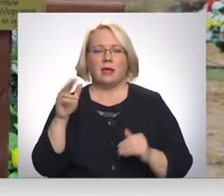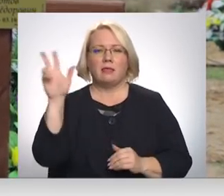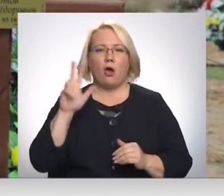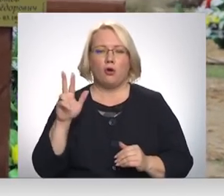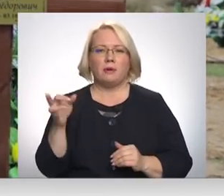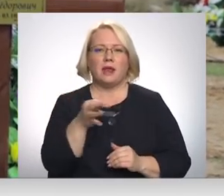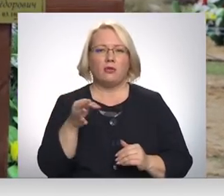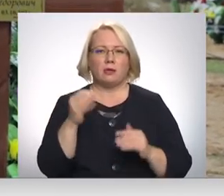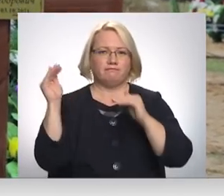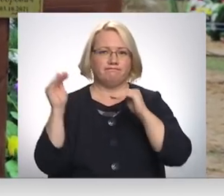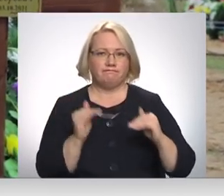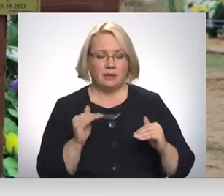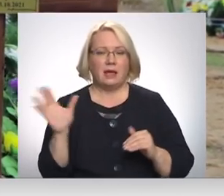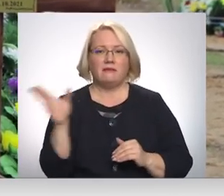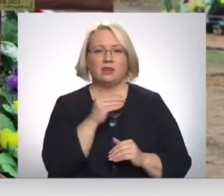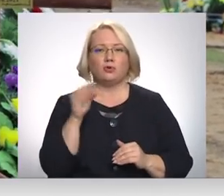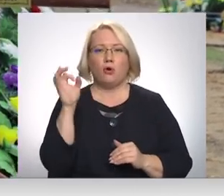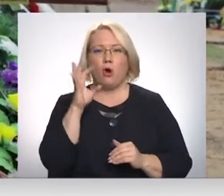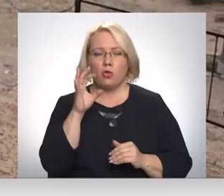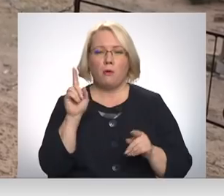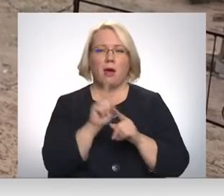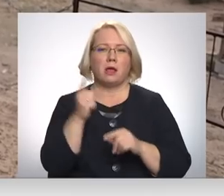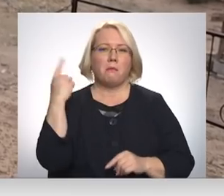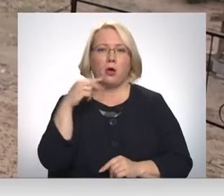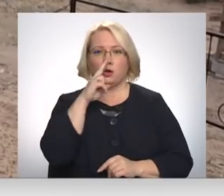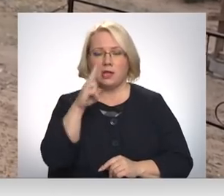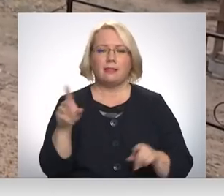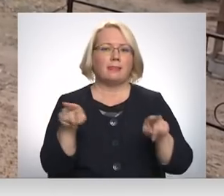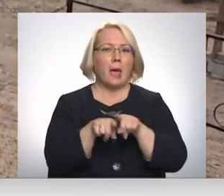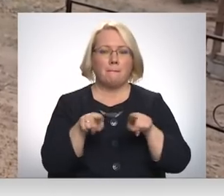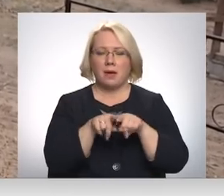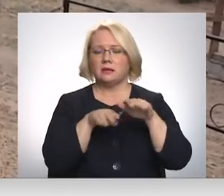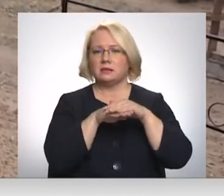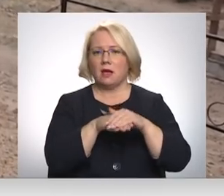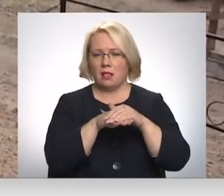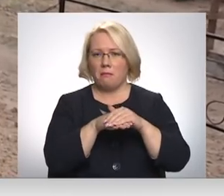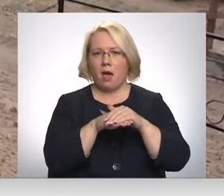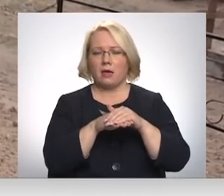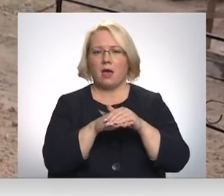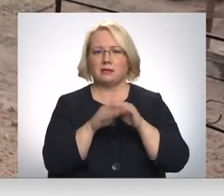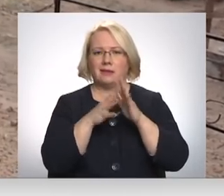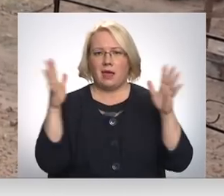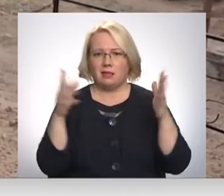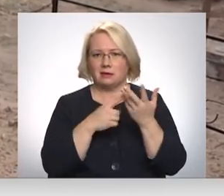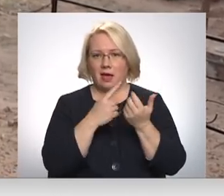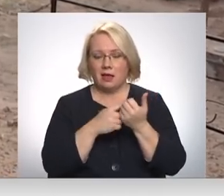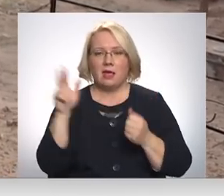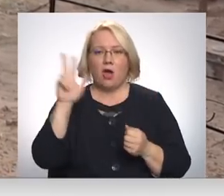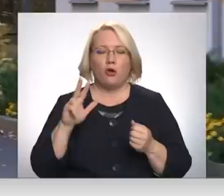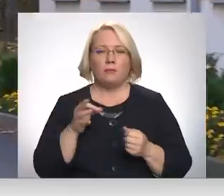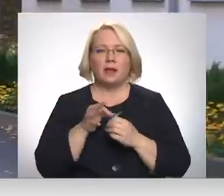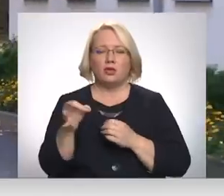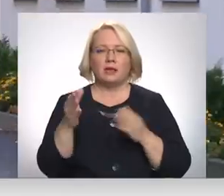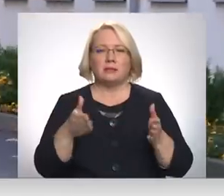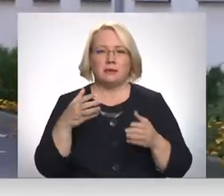beidzot ar kritušies visu oktobri, kā arī lai pagājušo nedēļu, ja tik un tā saglabājās augstī. Daugavpils reģionālā slinīcas vadītājs